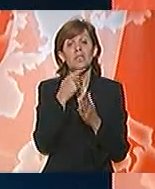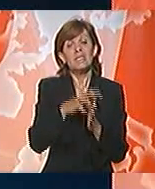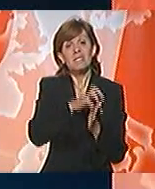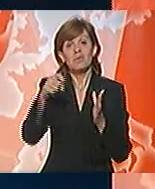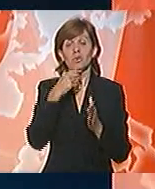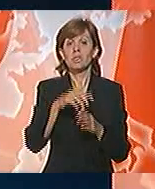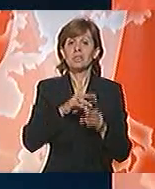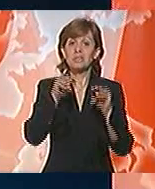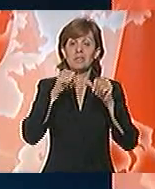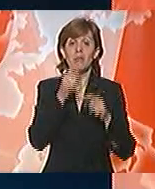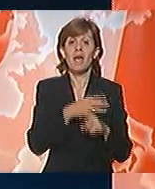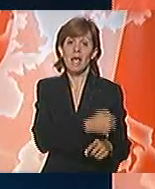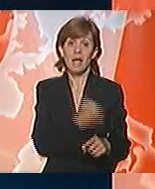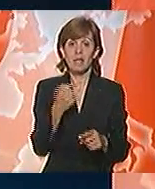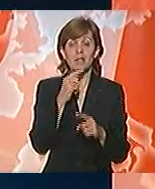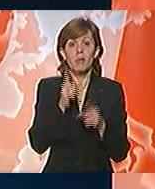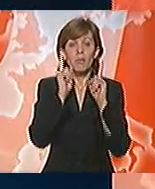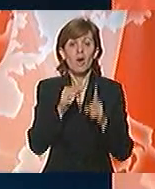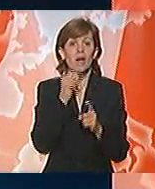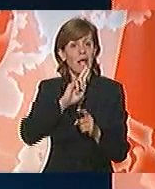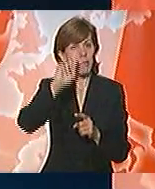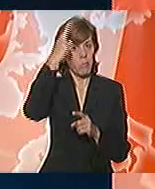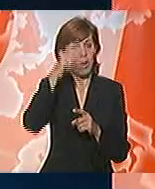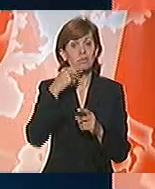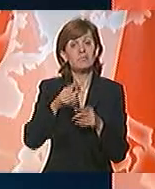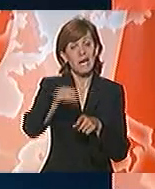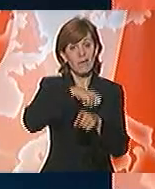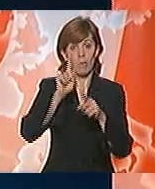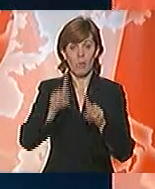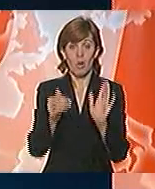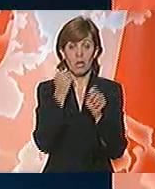krize s provođenjem neophodnih, iako nepopularnih reformi.